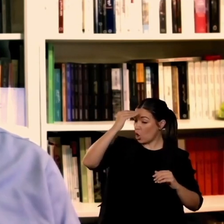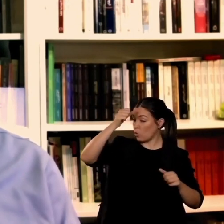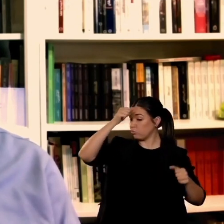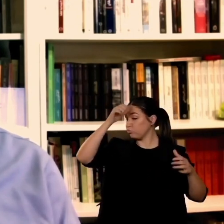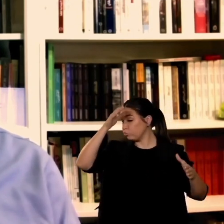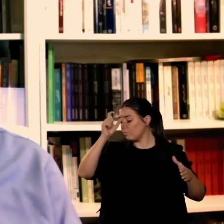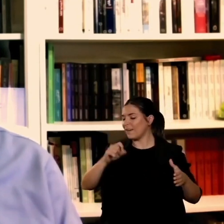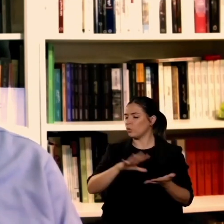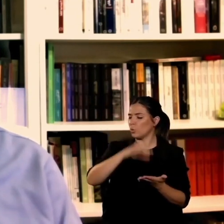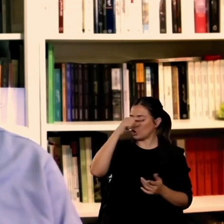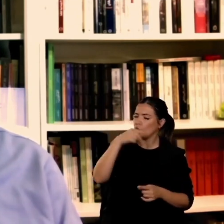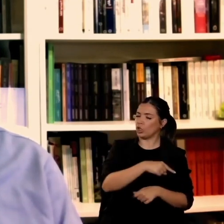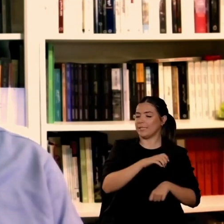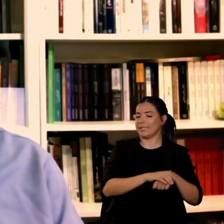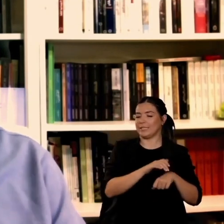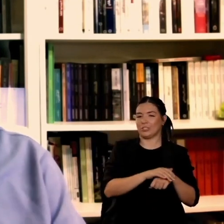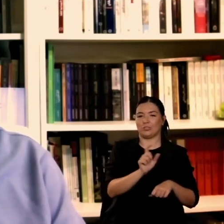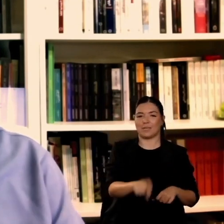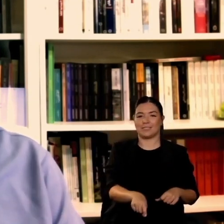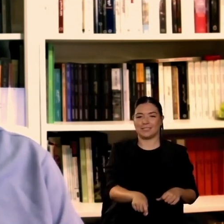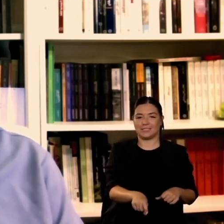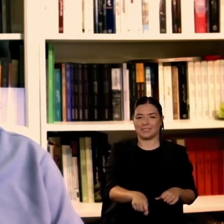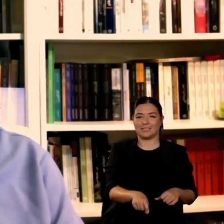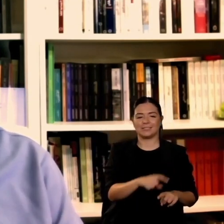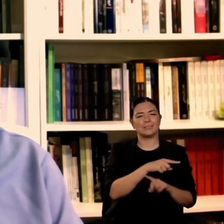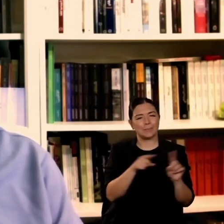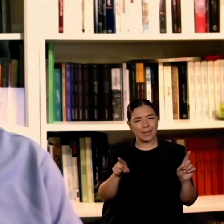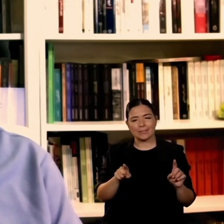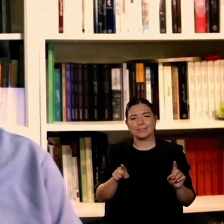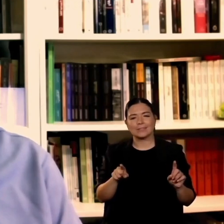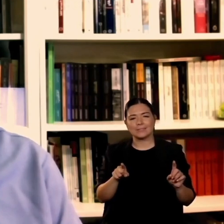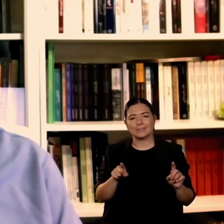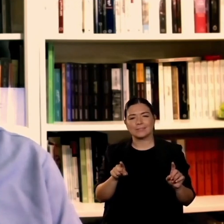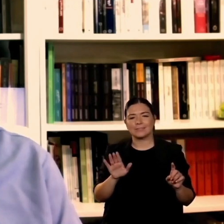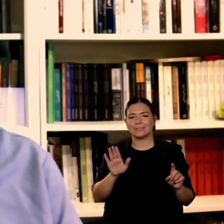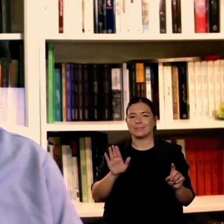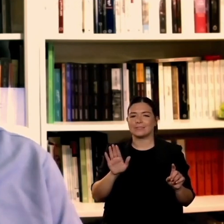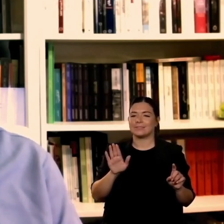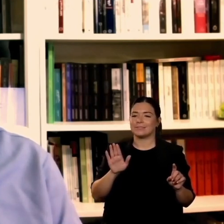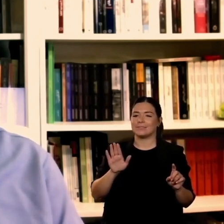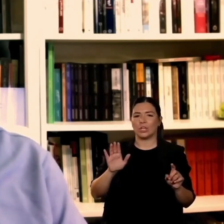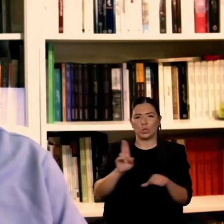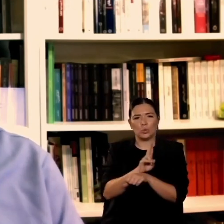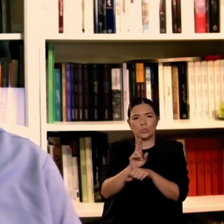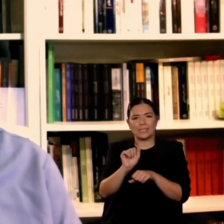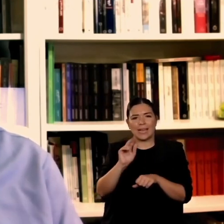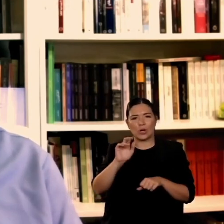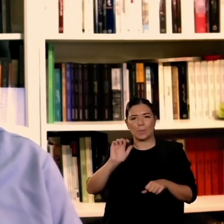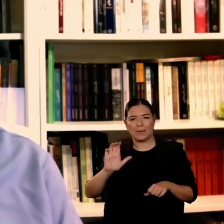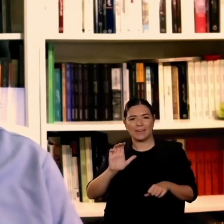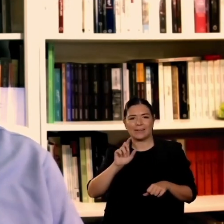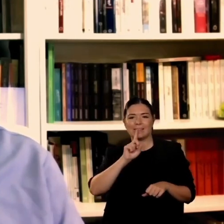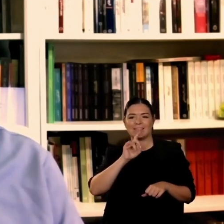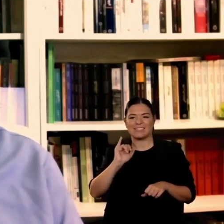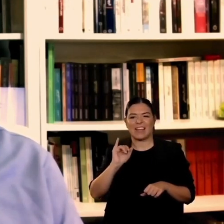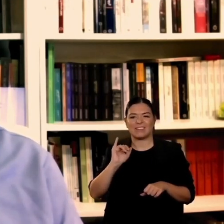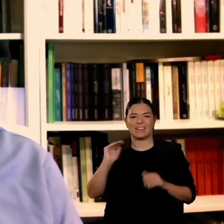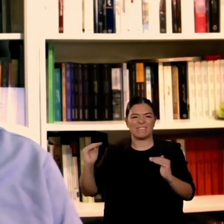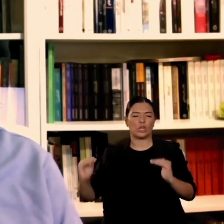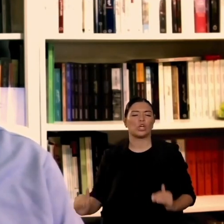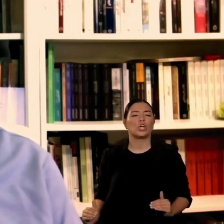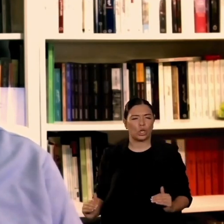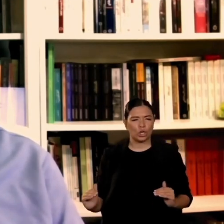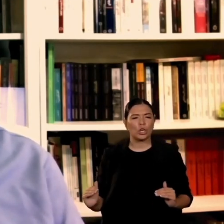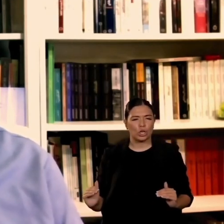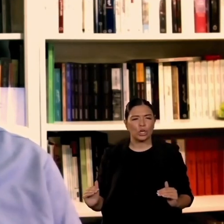questo e colpisce proprio come come loro vedono la cultura e tentano cercare